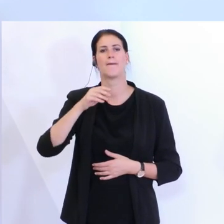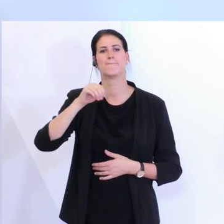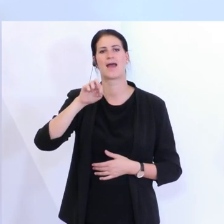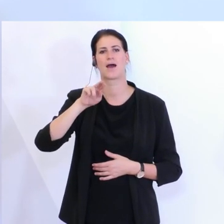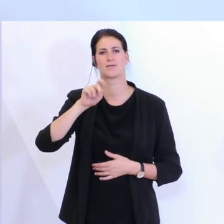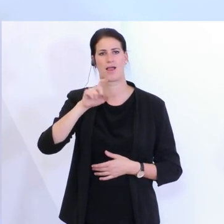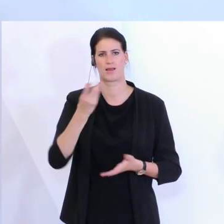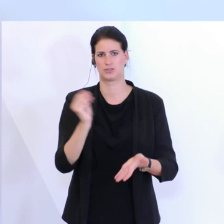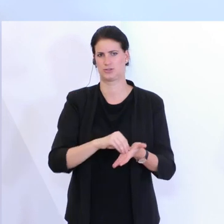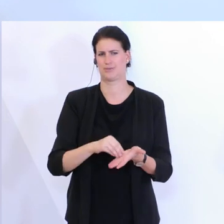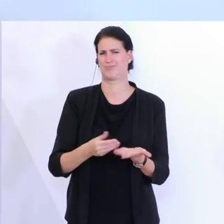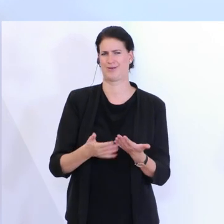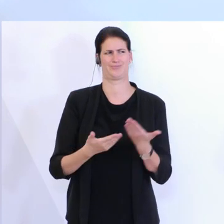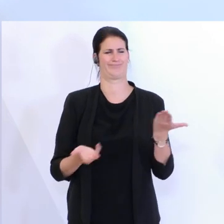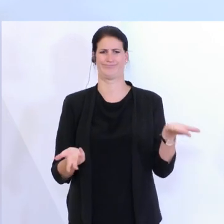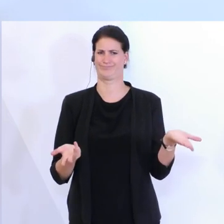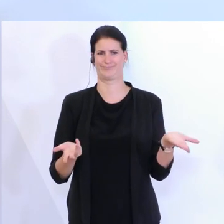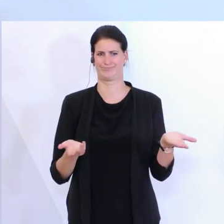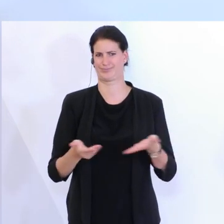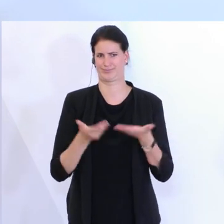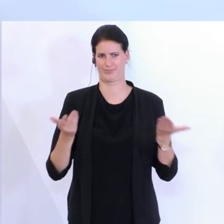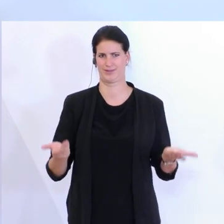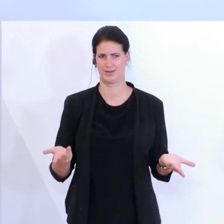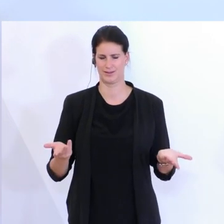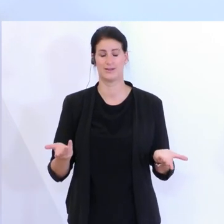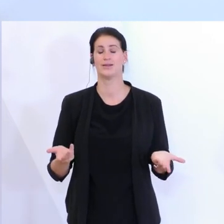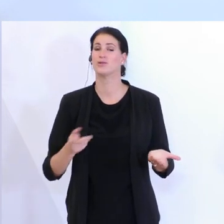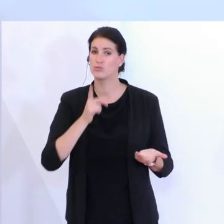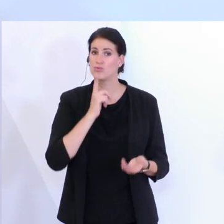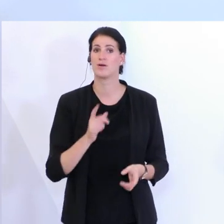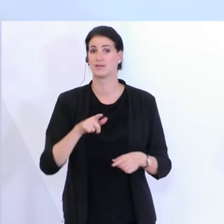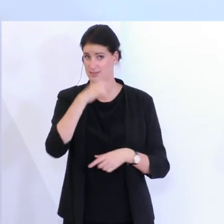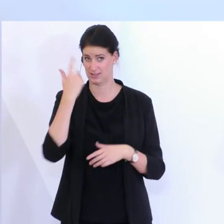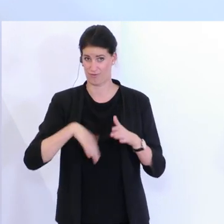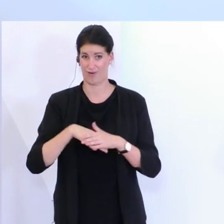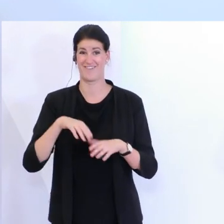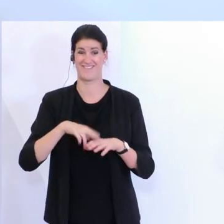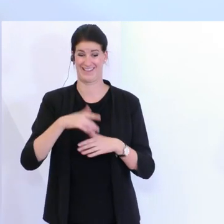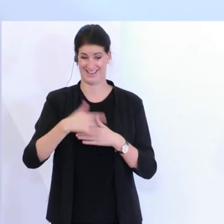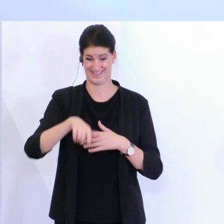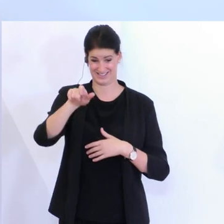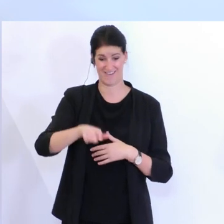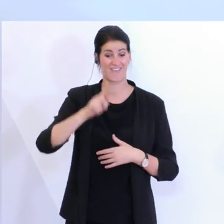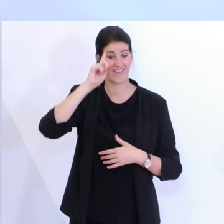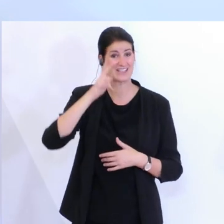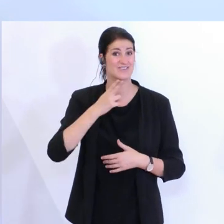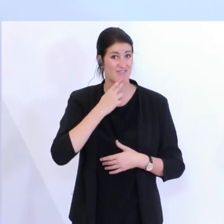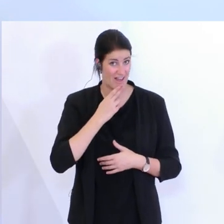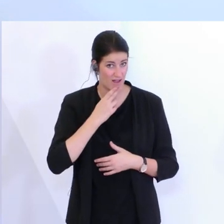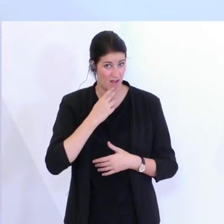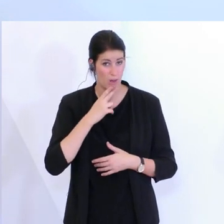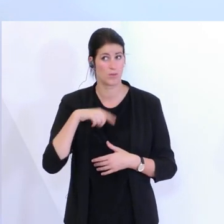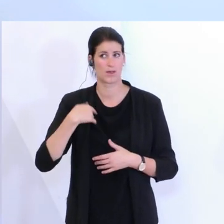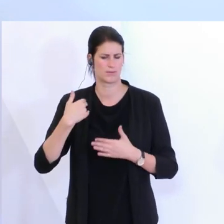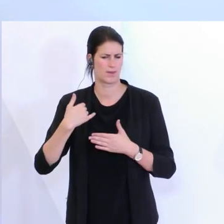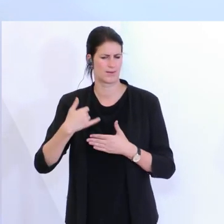etwas bringen, wenn man den Gast erhebt und wenn dann ein Corona-Fall auftritt, ich auch alle Gäste erreichen kann. Es